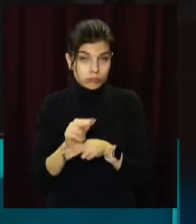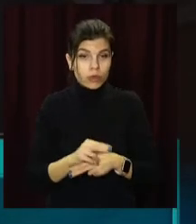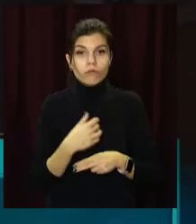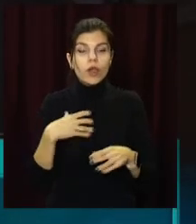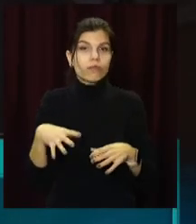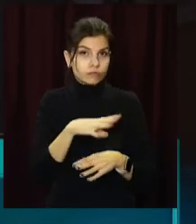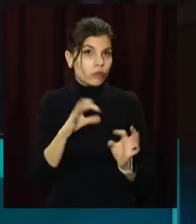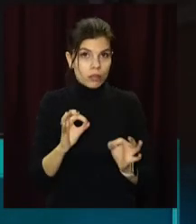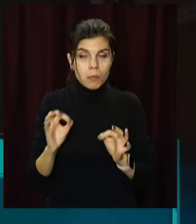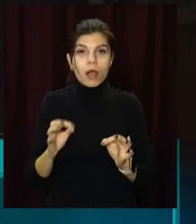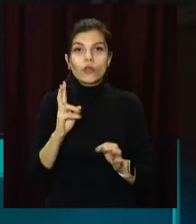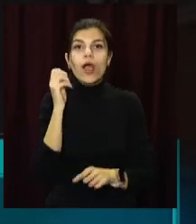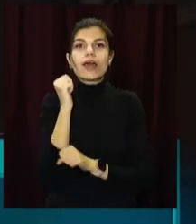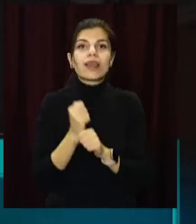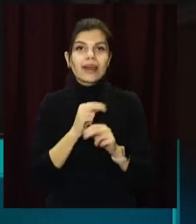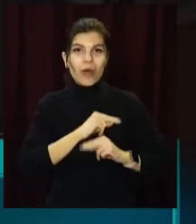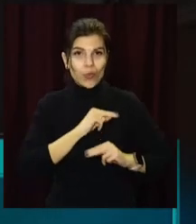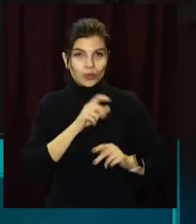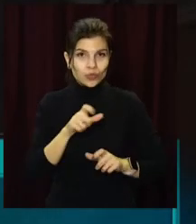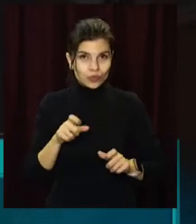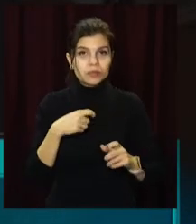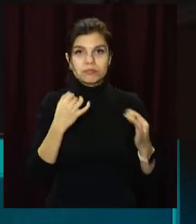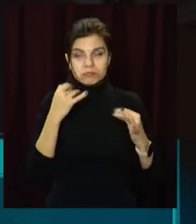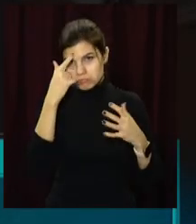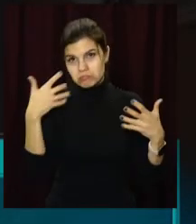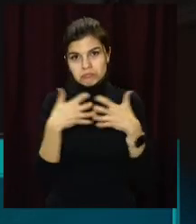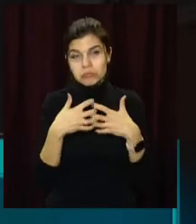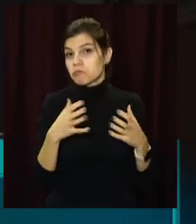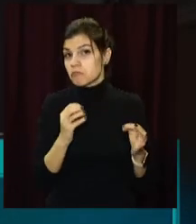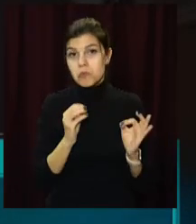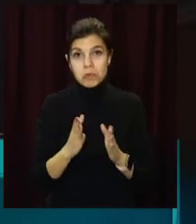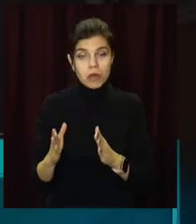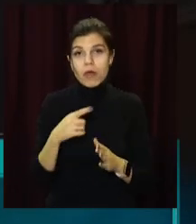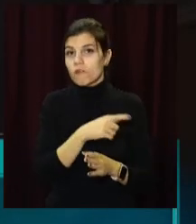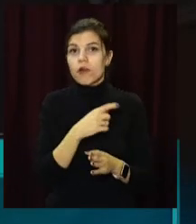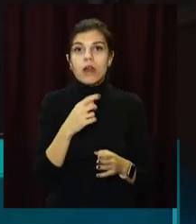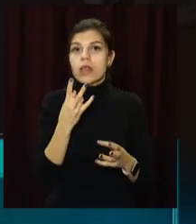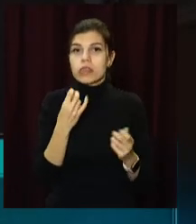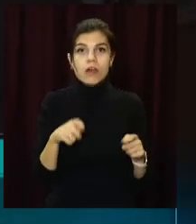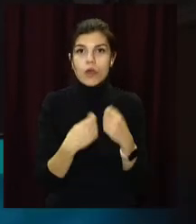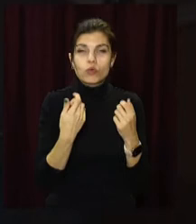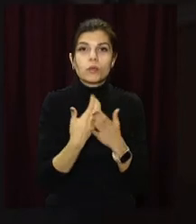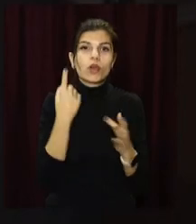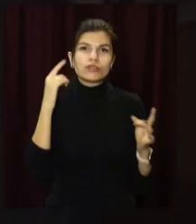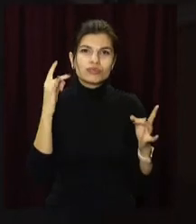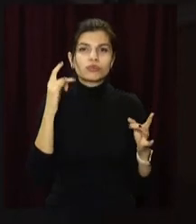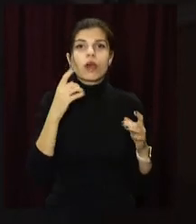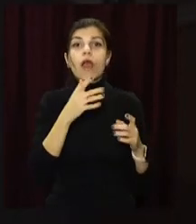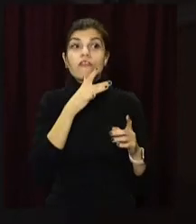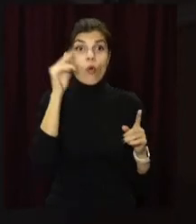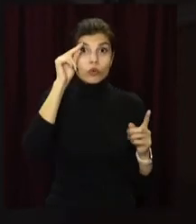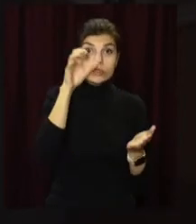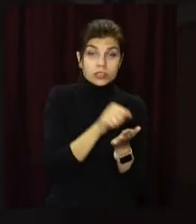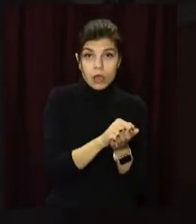підрядною організацією, тому що роботи, які відбуваються в закладі, вони не порушують освітній процес, що є головним для